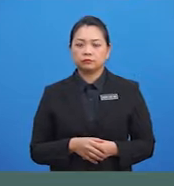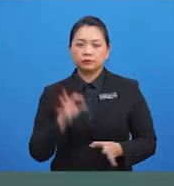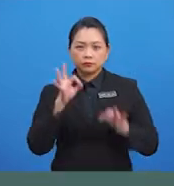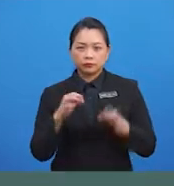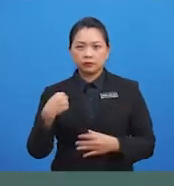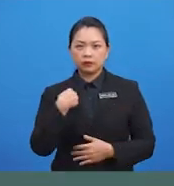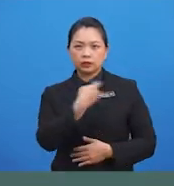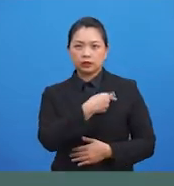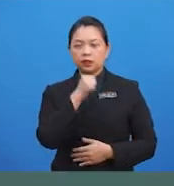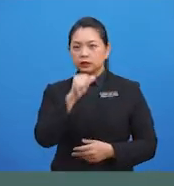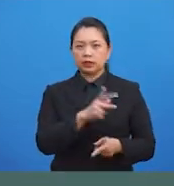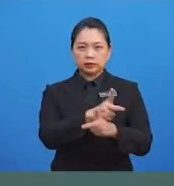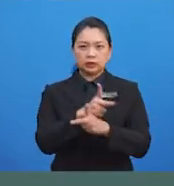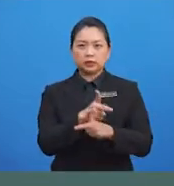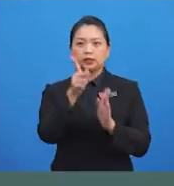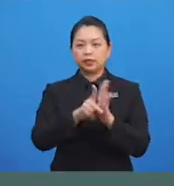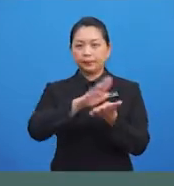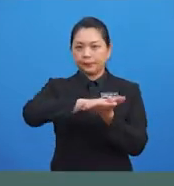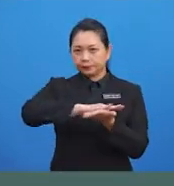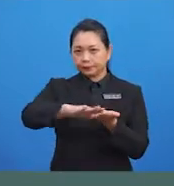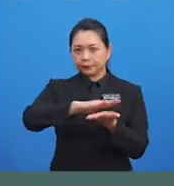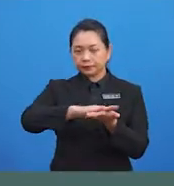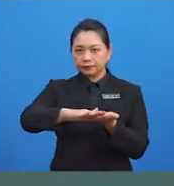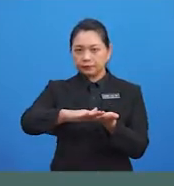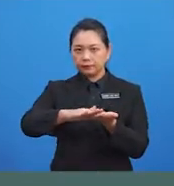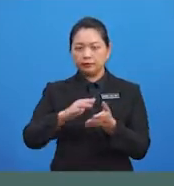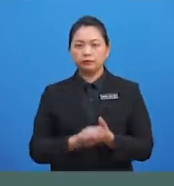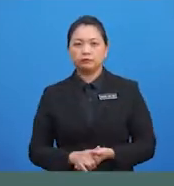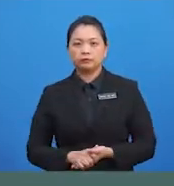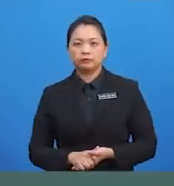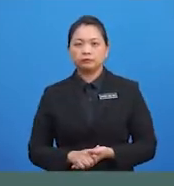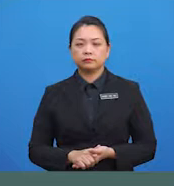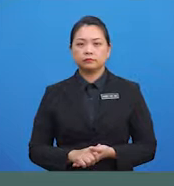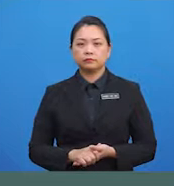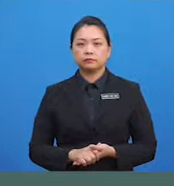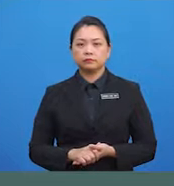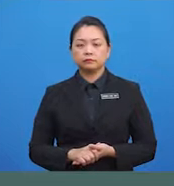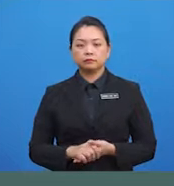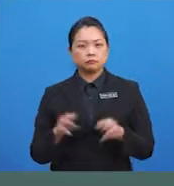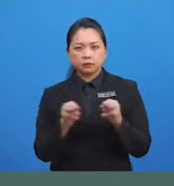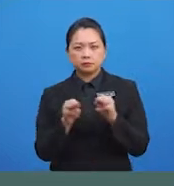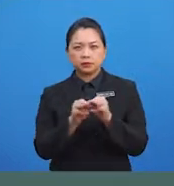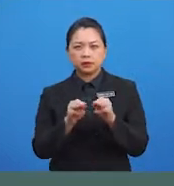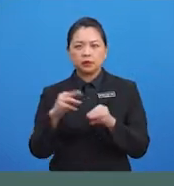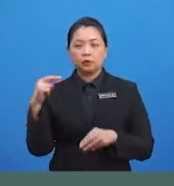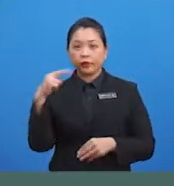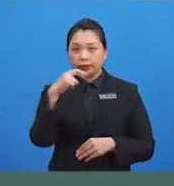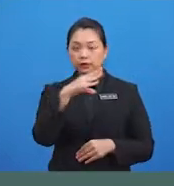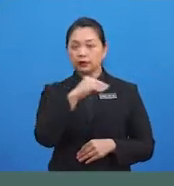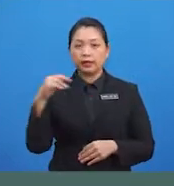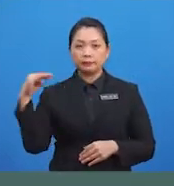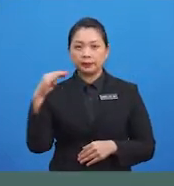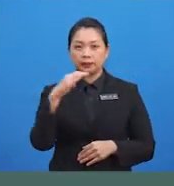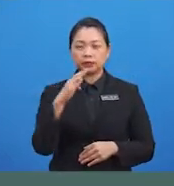Kalau kita tidak menjaga kebersihan diri Macam-macam virus atau bakteria akan